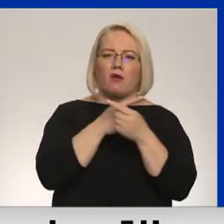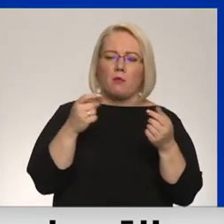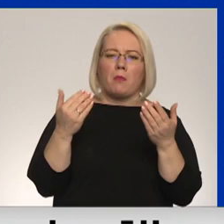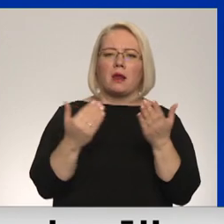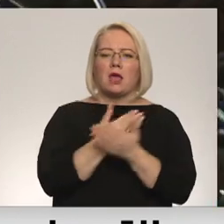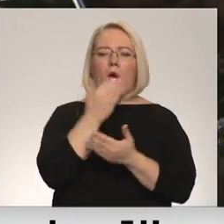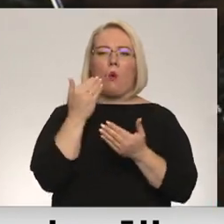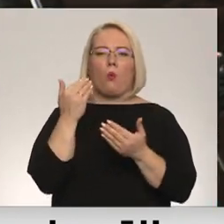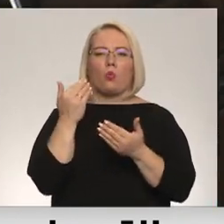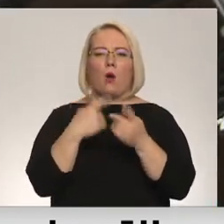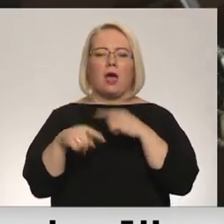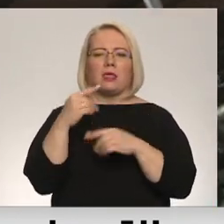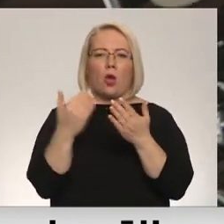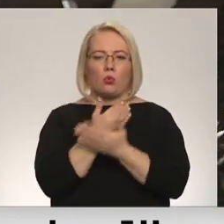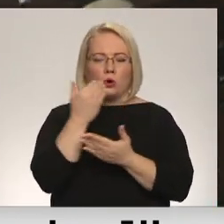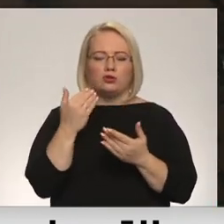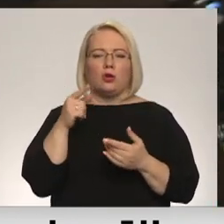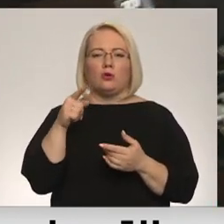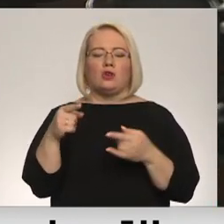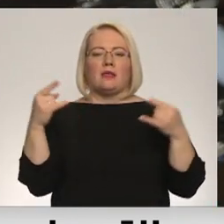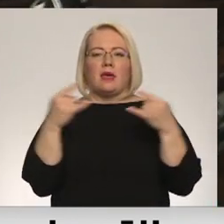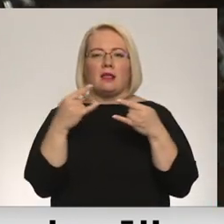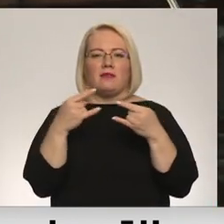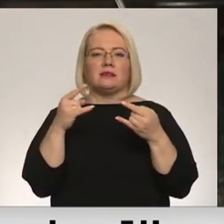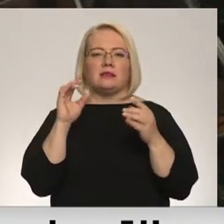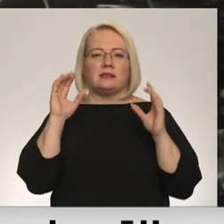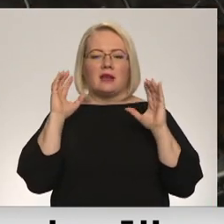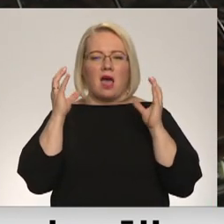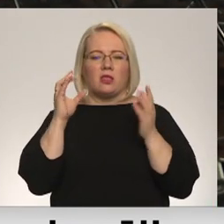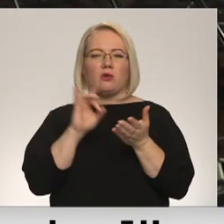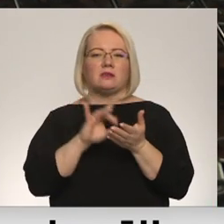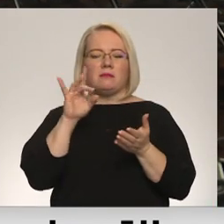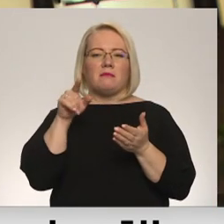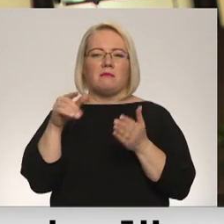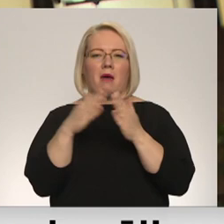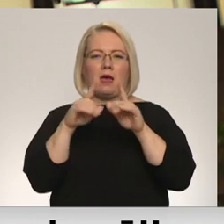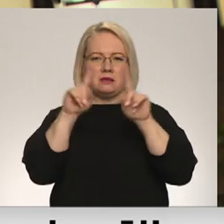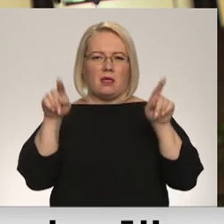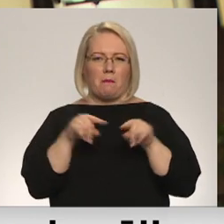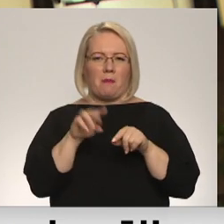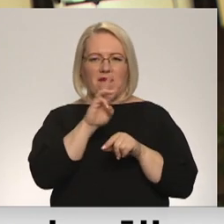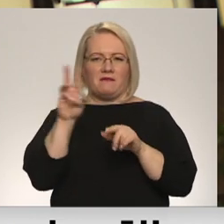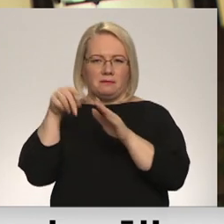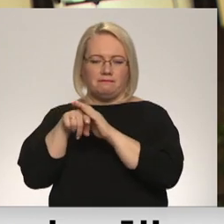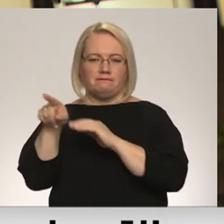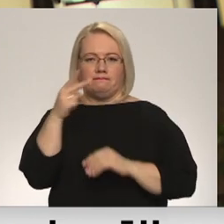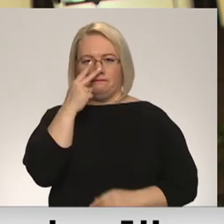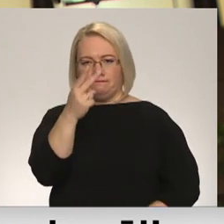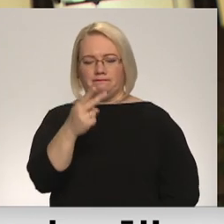meklējama Latvijas valsts radio un televīzijas centra mājaslapā tvapraide.lv. Dāvids Frednerpels, Ingus Graudiņš,